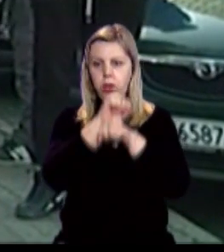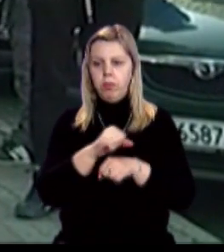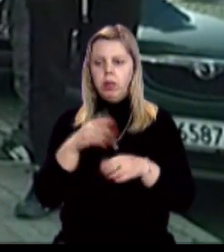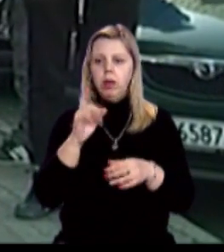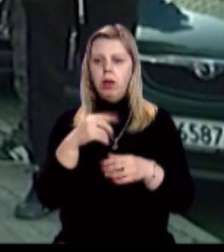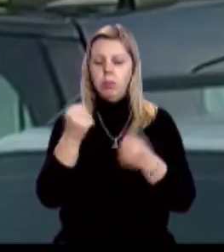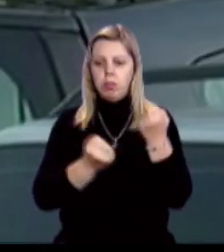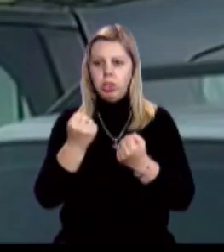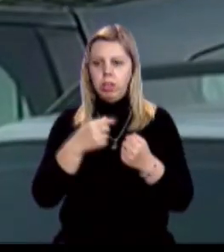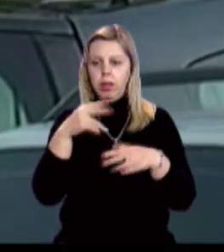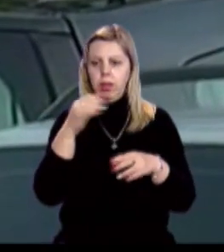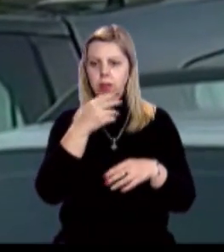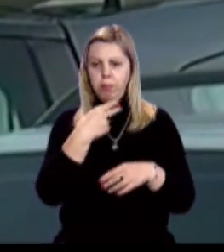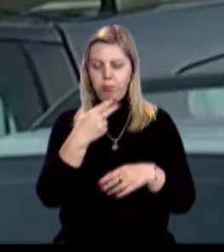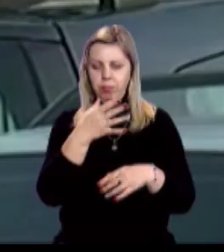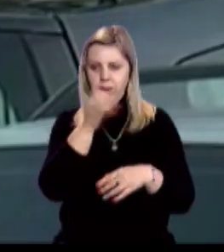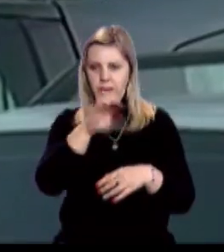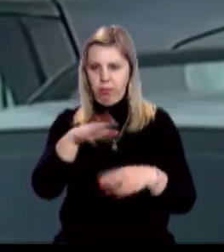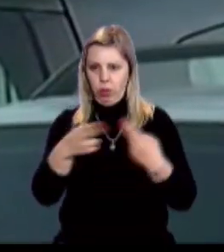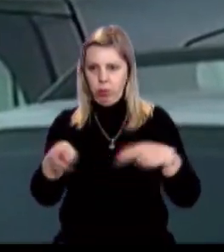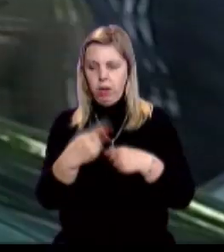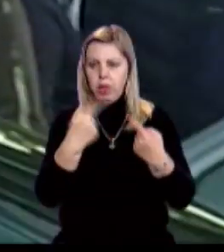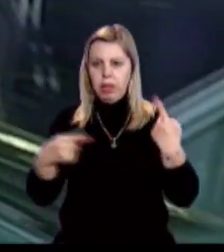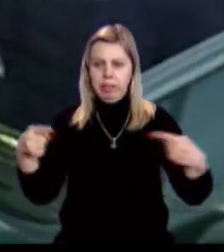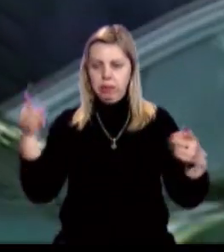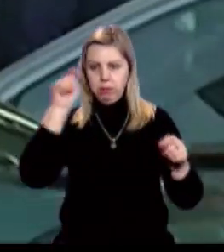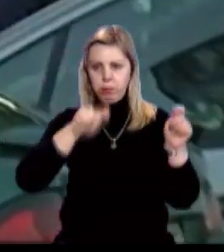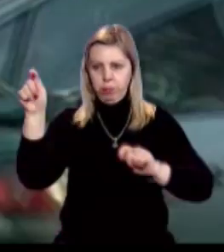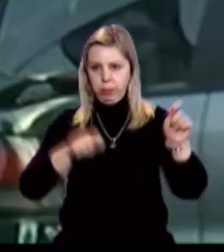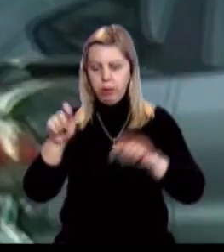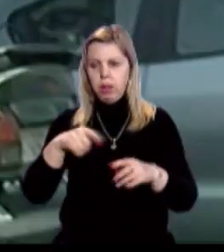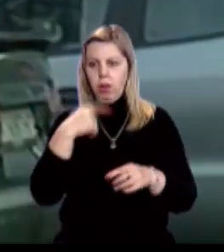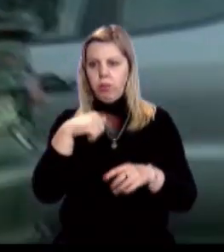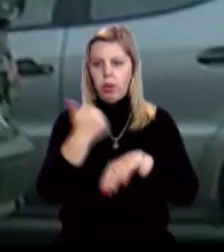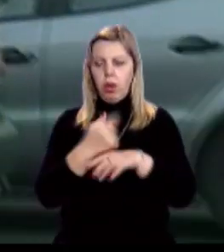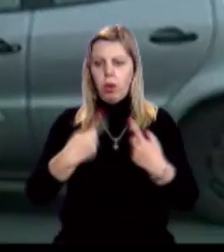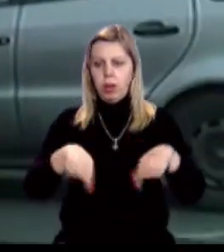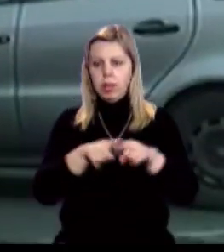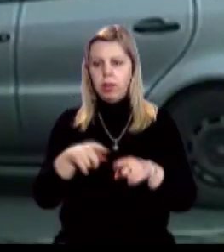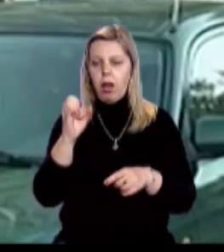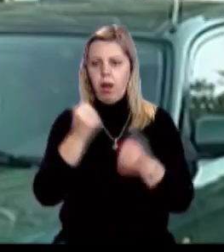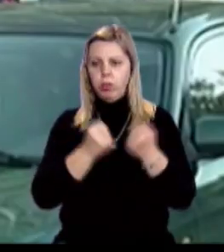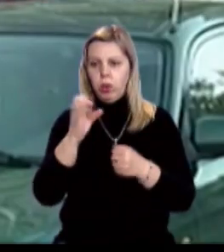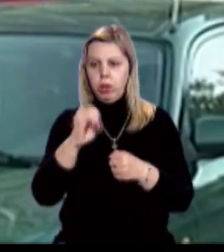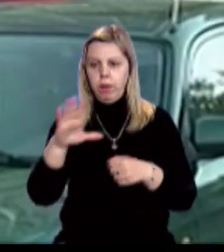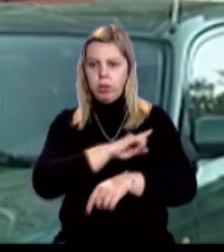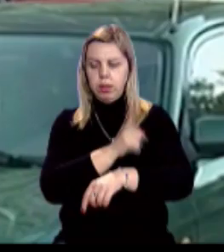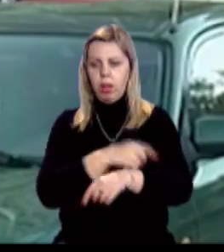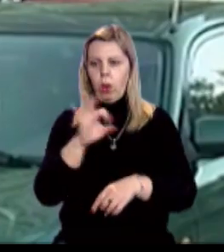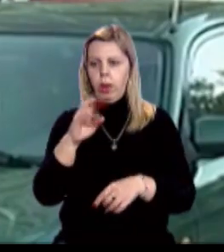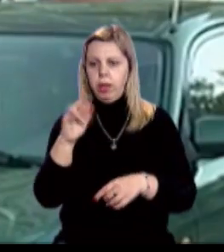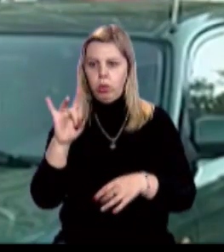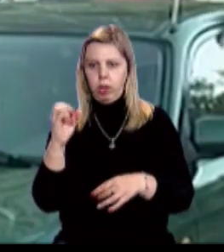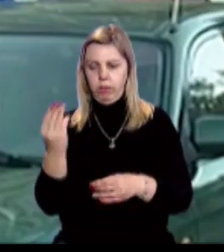власники автомобілів з євро-номерами. Вони з'їхалися з різних міст України, розповів голова громадської організації «Автоєвросила» Олег